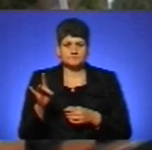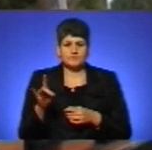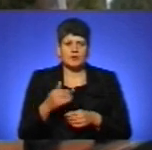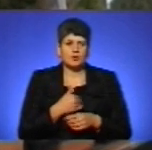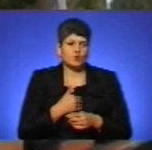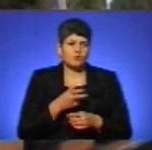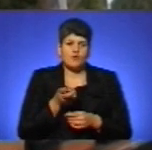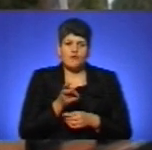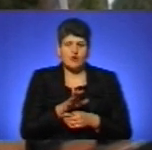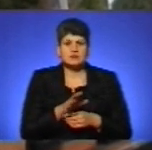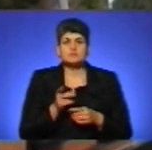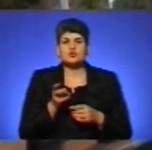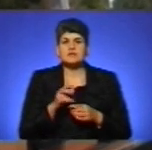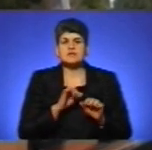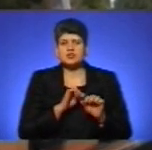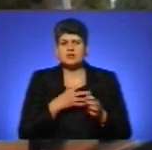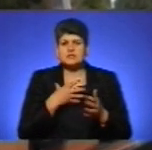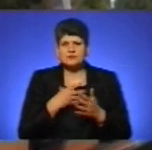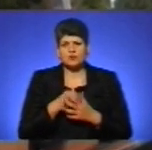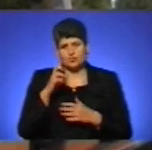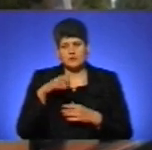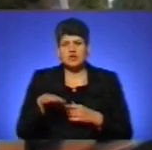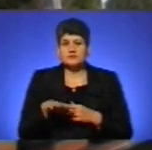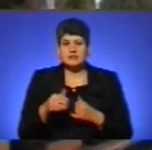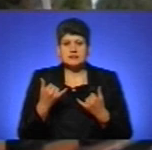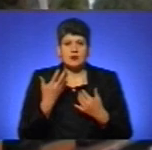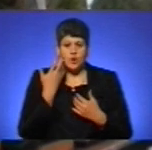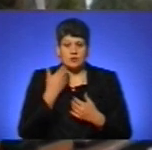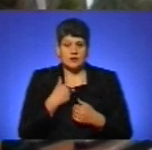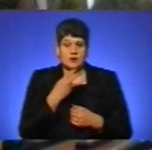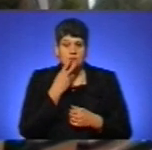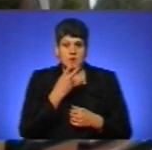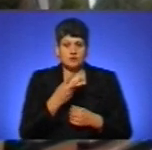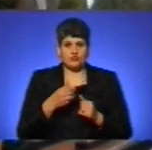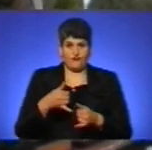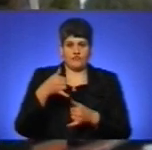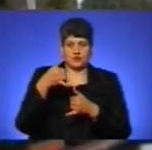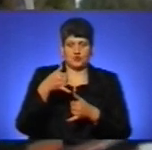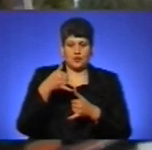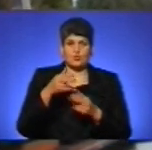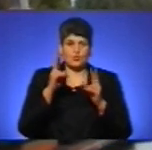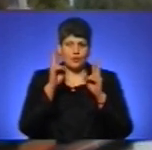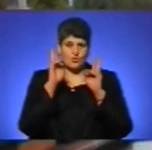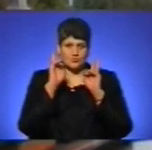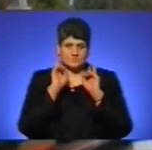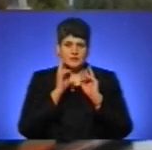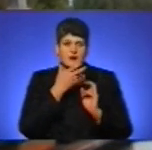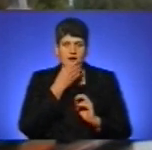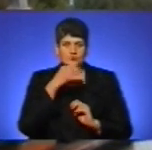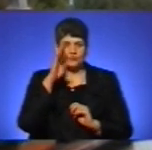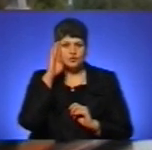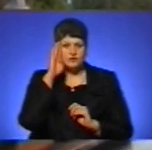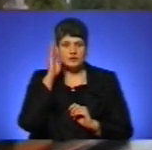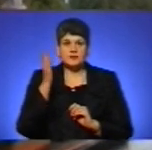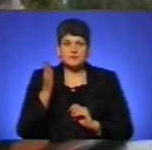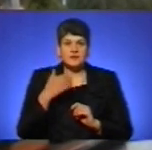Доброволець, пішов захищати свою батьківщину. І зараз, коли я бачу високого, короткостриженого, високого, гарного чоловіка,